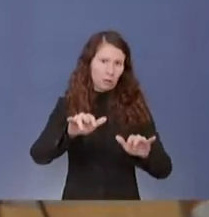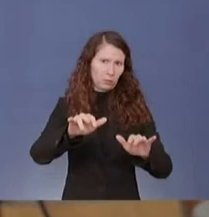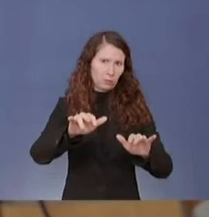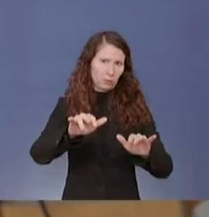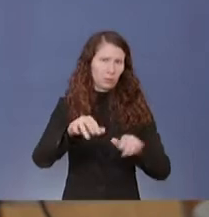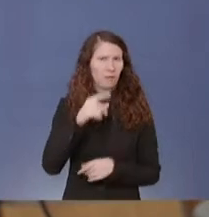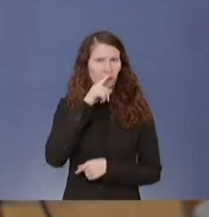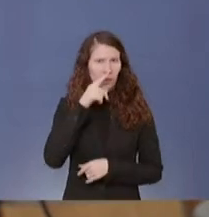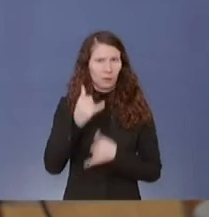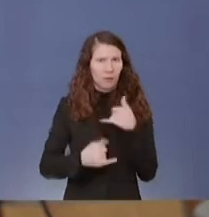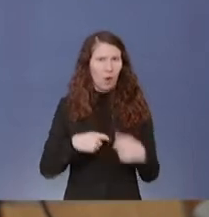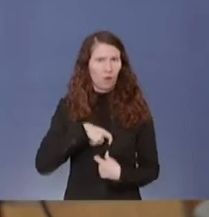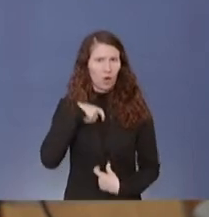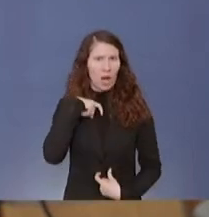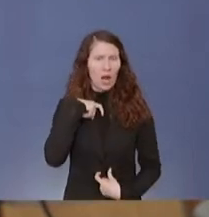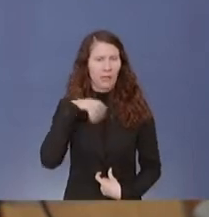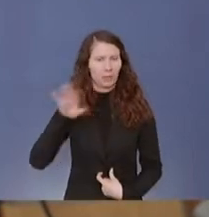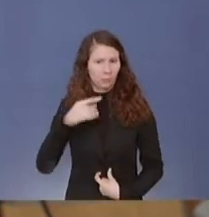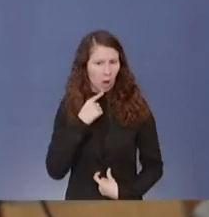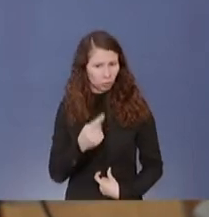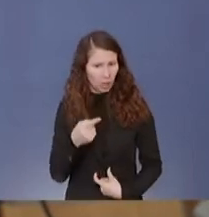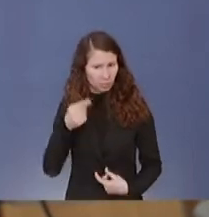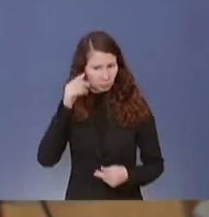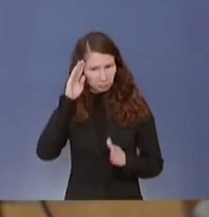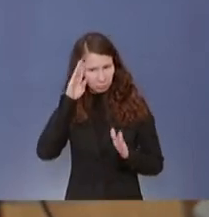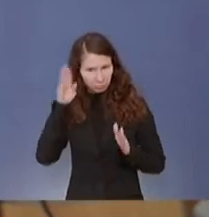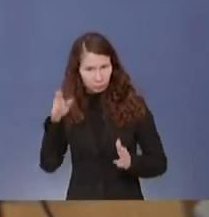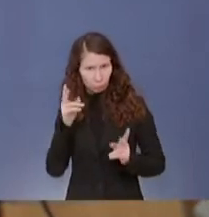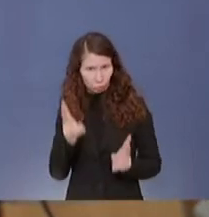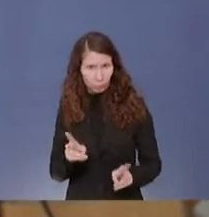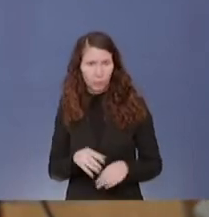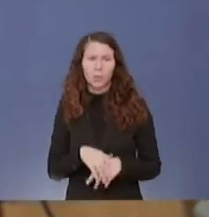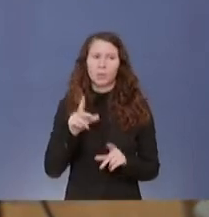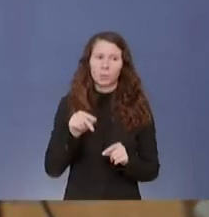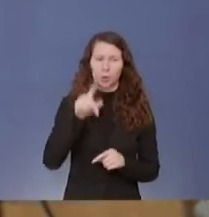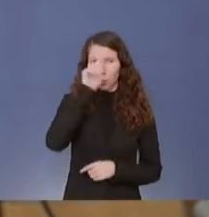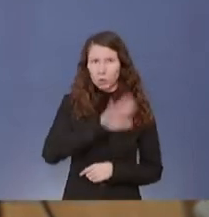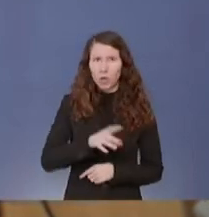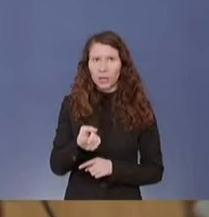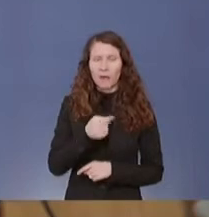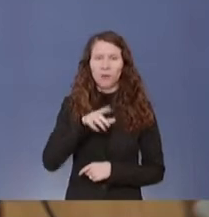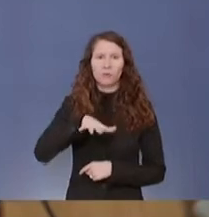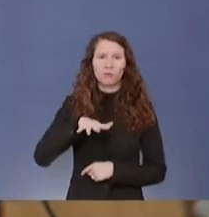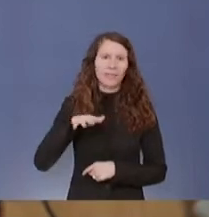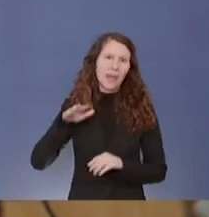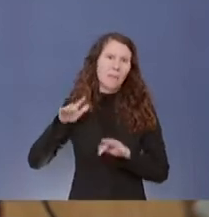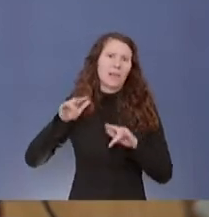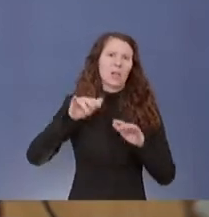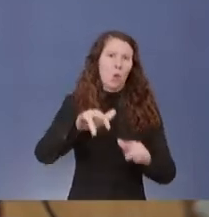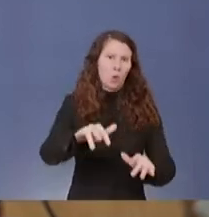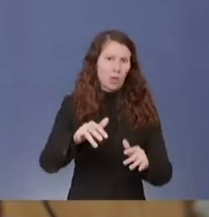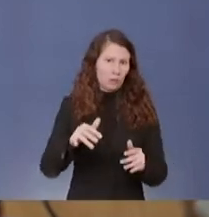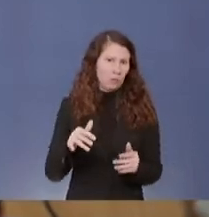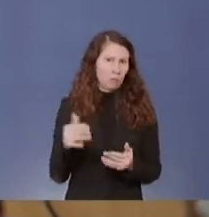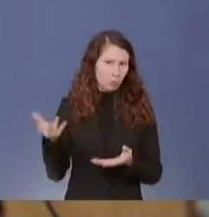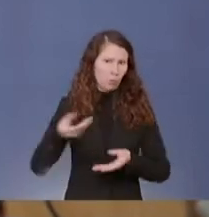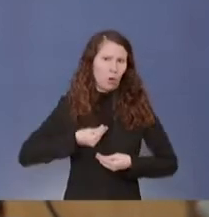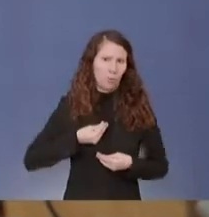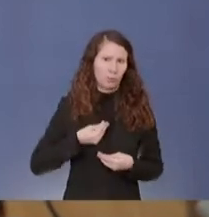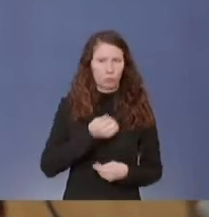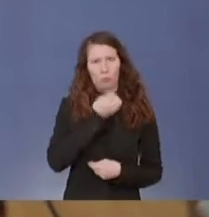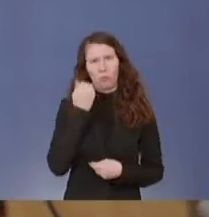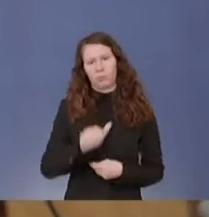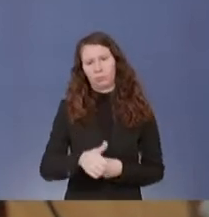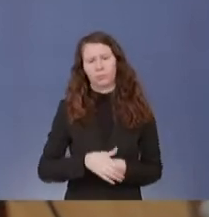von Frau von der Leyen glauben kann. Davon würde Deutschland 15 Millionen bekommen, nach dem normalen Schlüssel, grob. Die 30